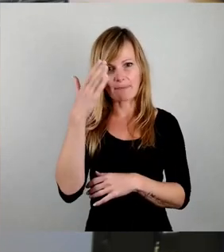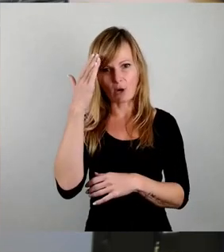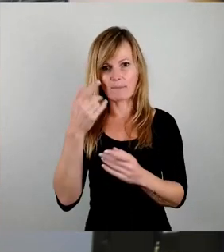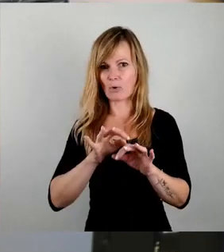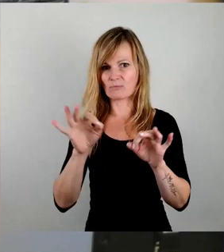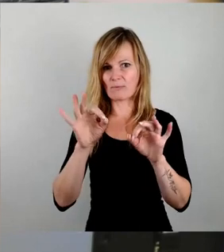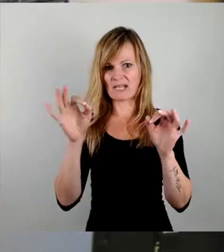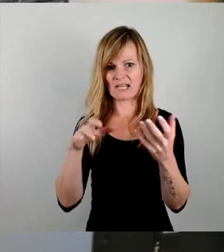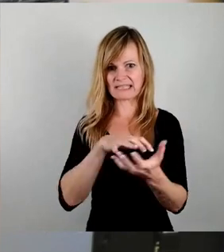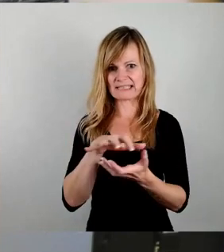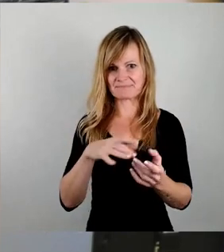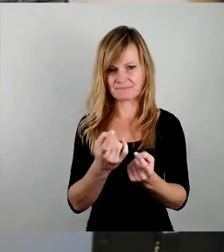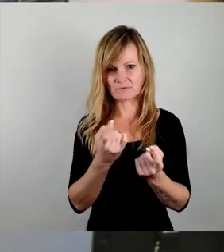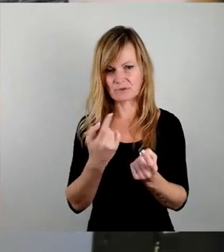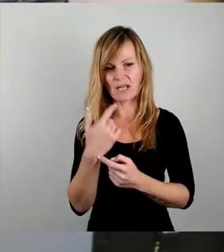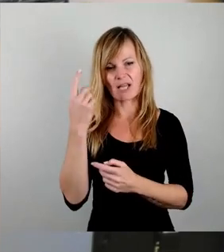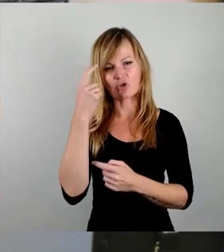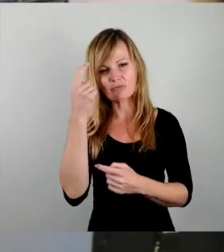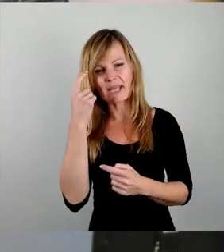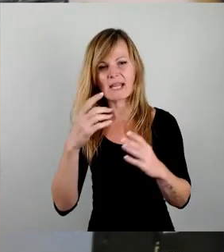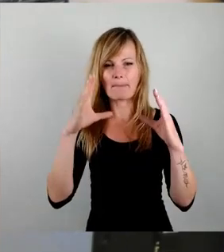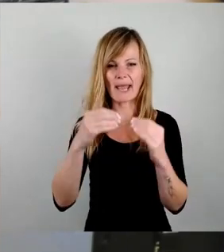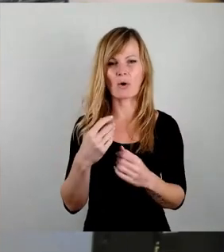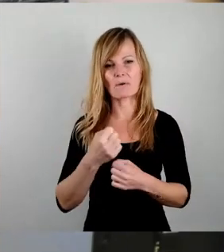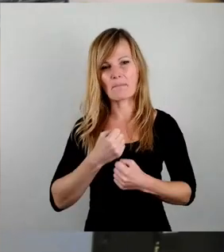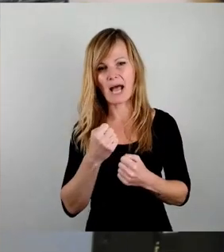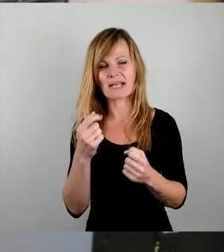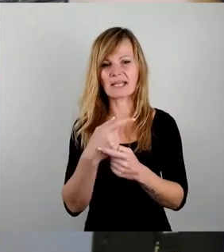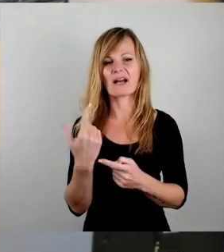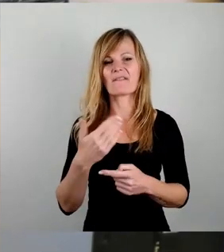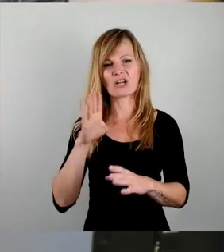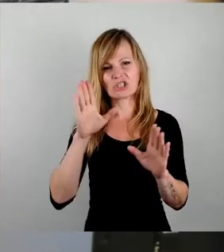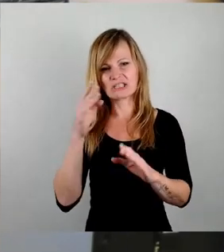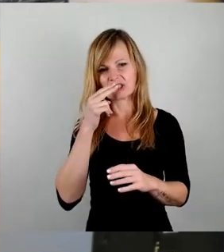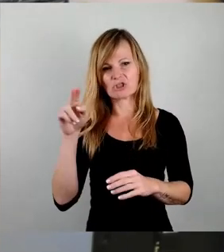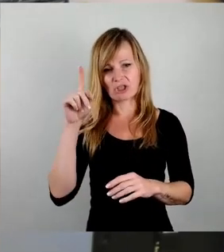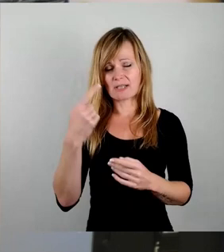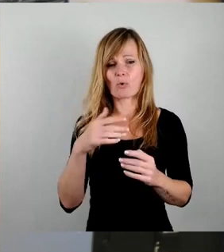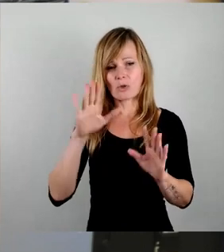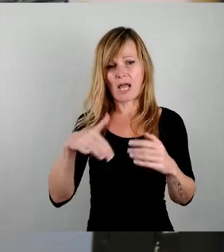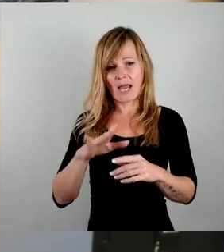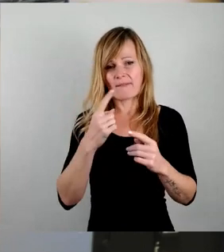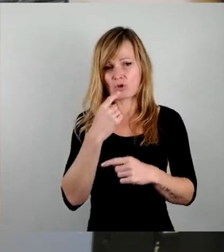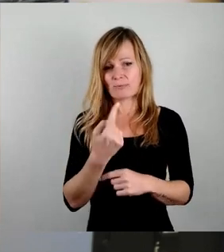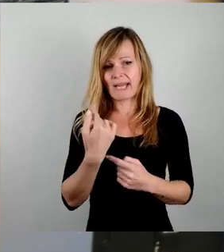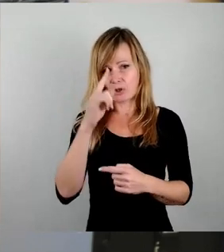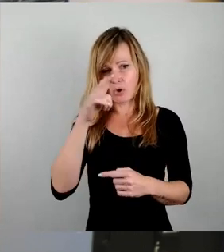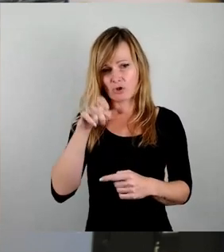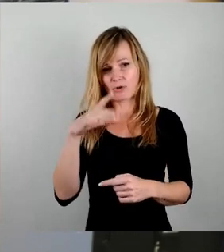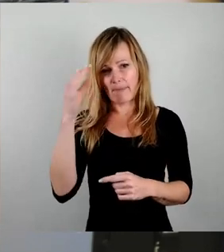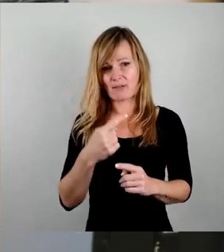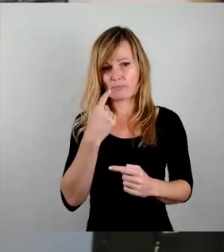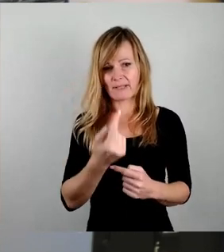Umvolkungsgespinne und Blackout-Panik ihr faschistisches Unheilsversprechen an den deutschen Mann zu bringen. Ich